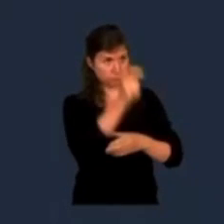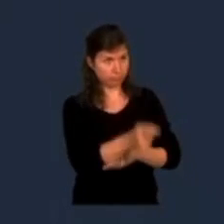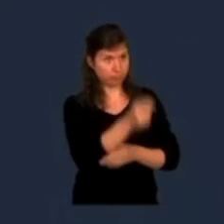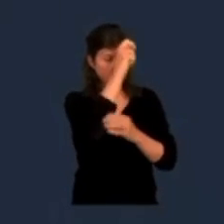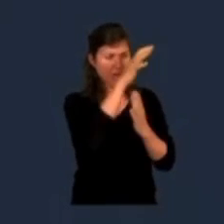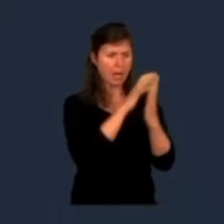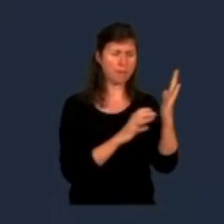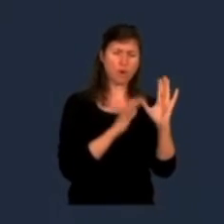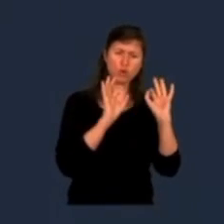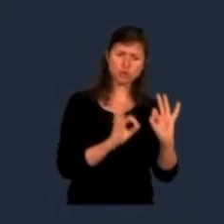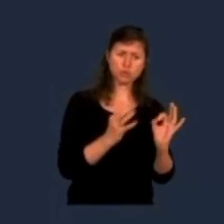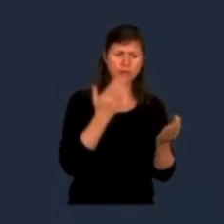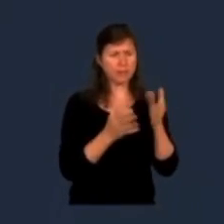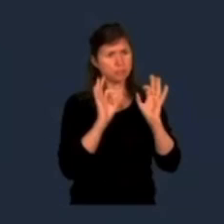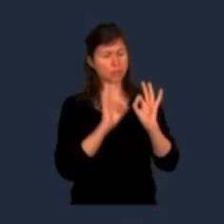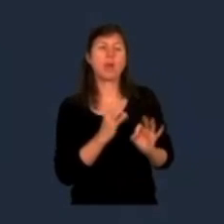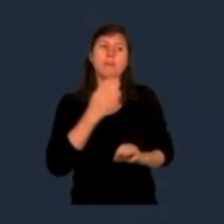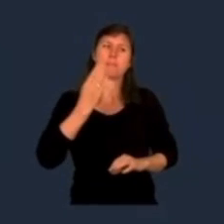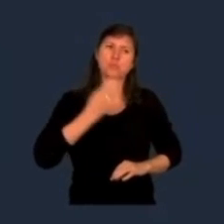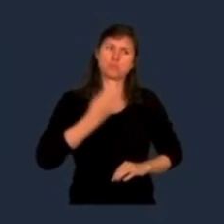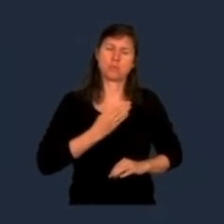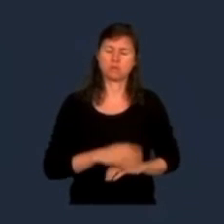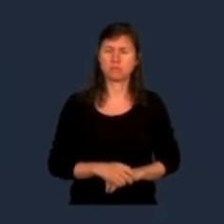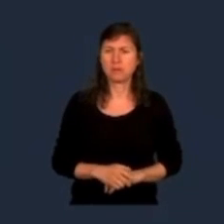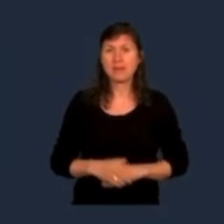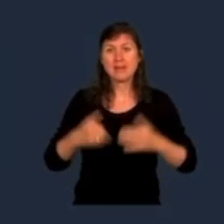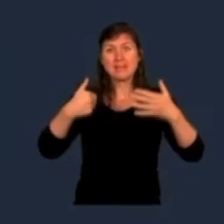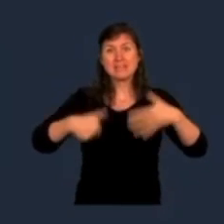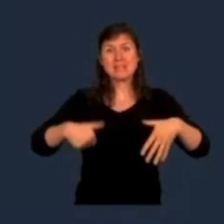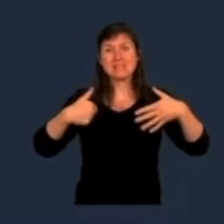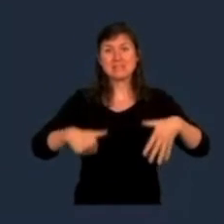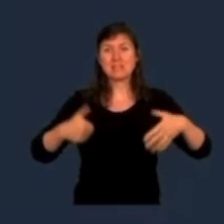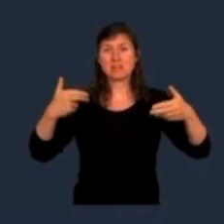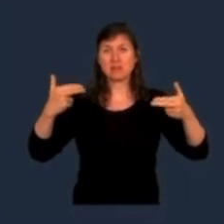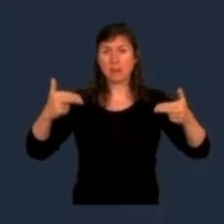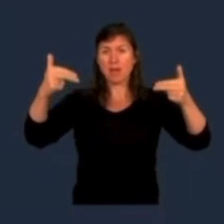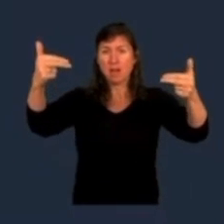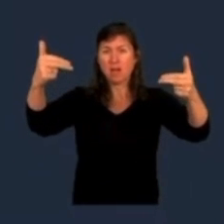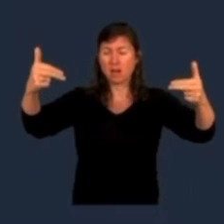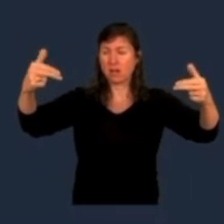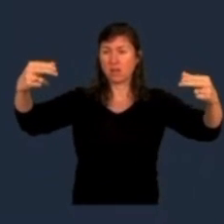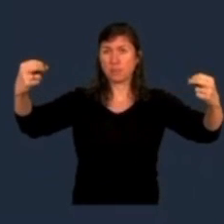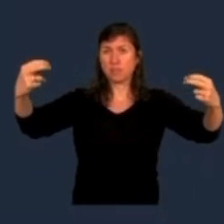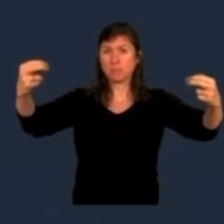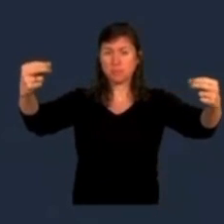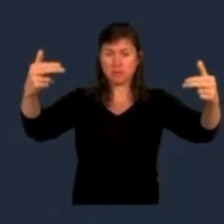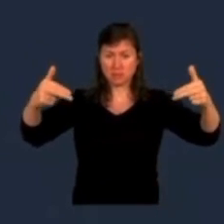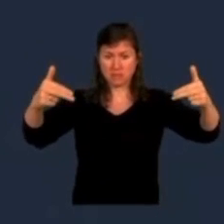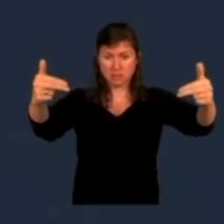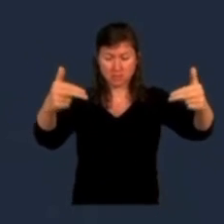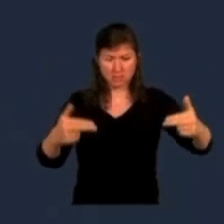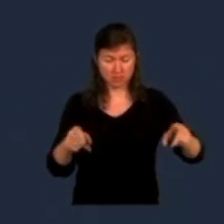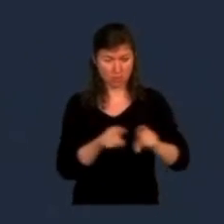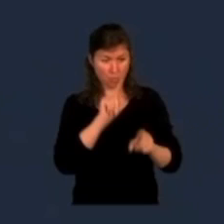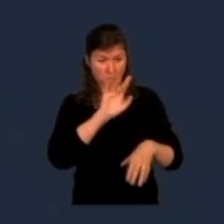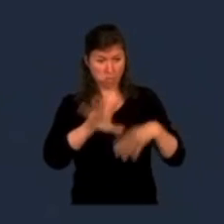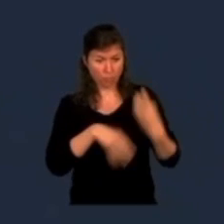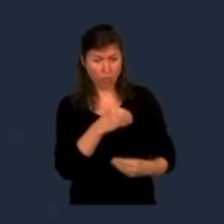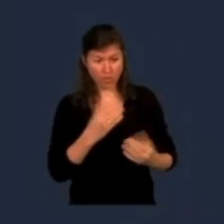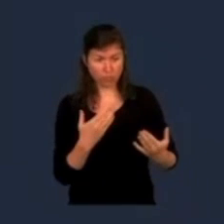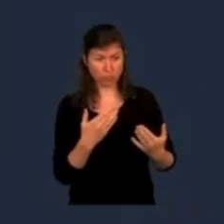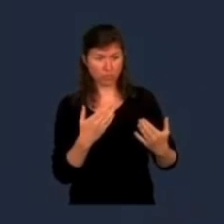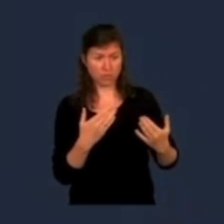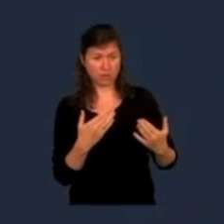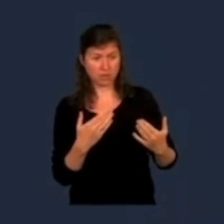équilibré et surtout nécessaire. 16 caméras de vidéoprotection allumées en permanence pour surveiller les malfrats de la RN88 pour un